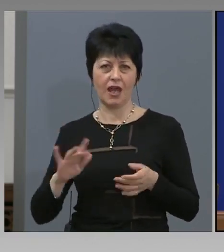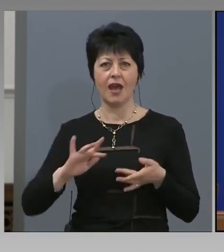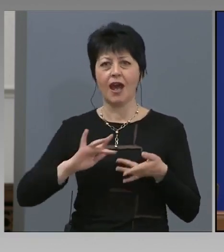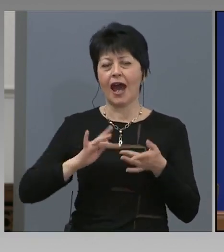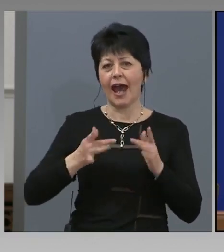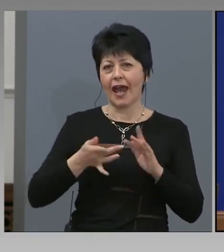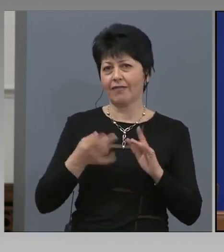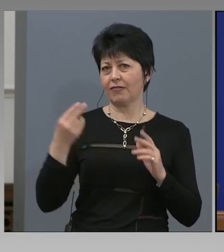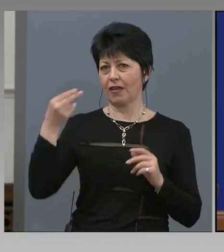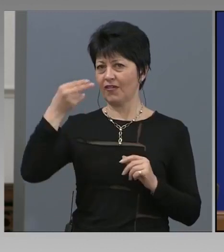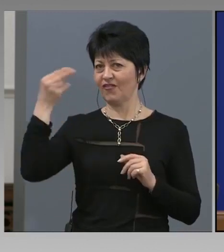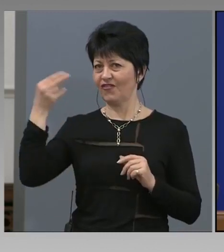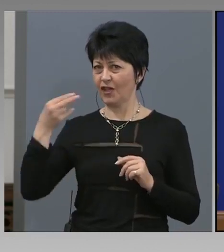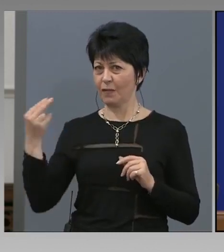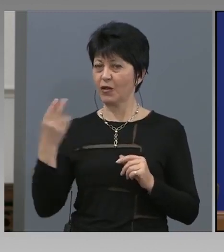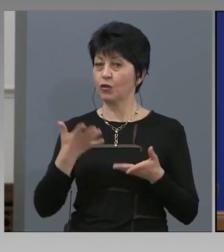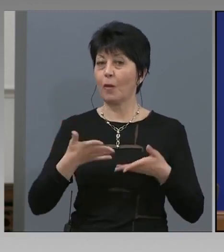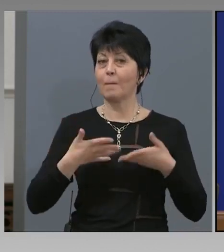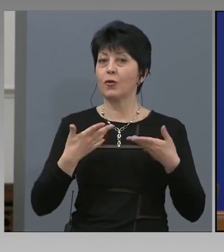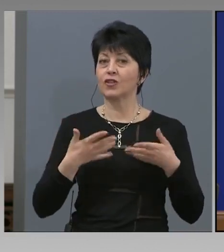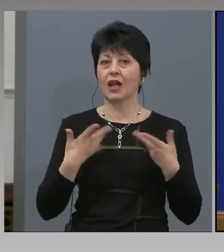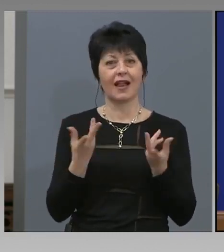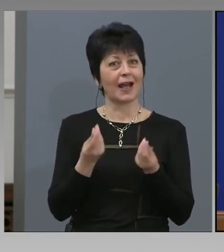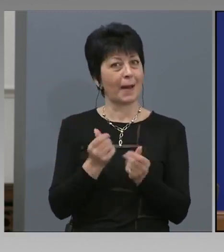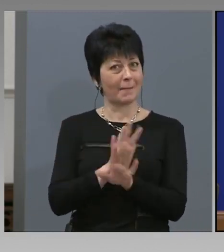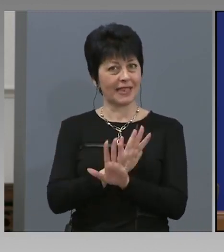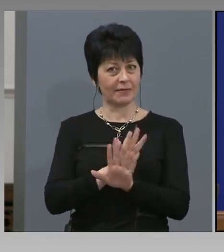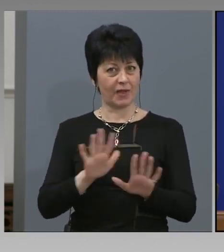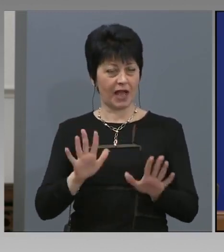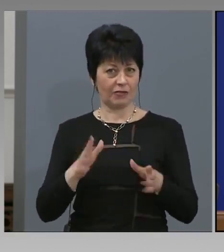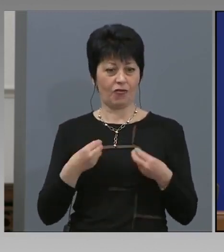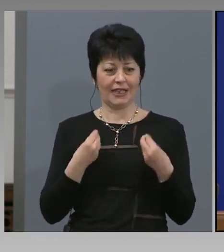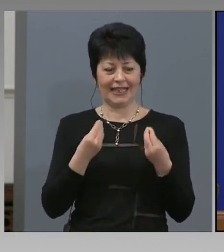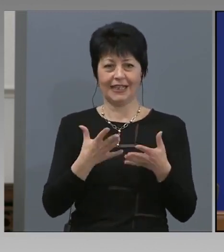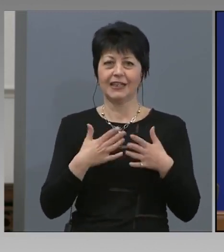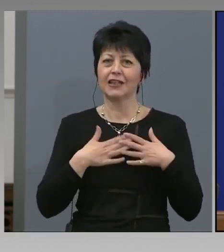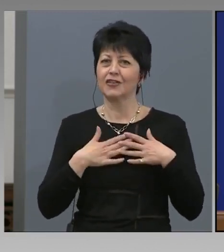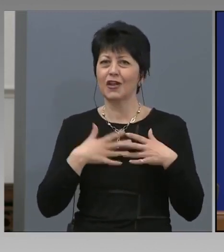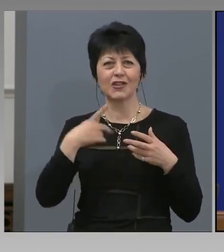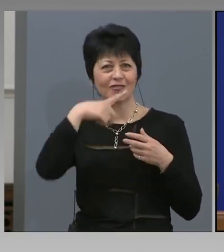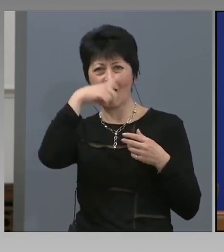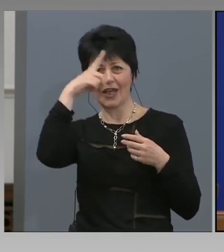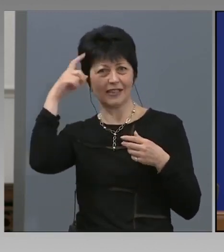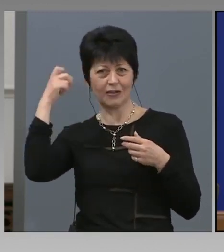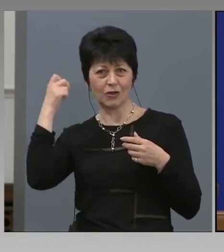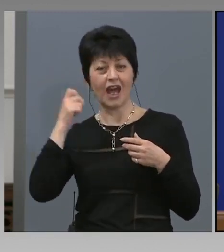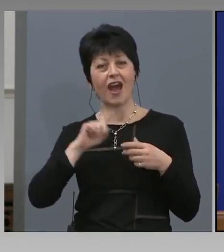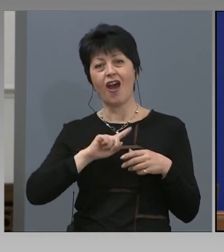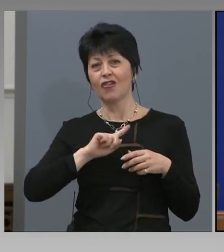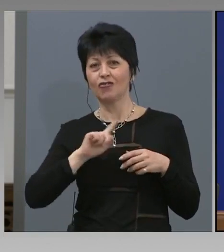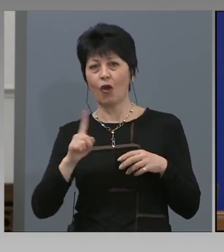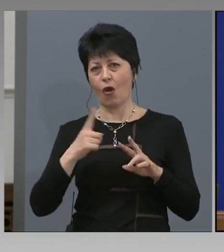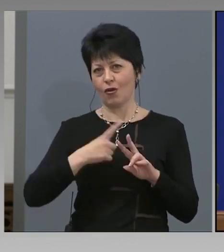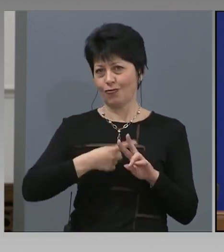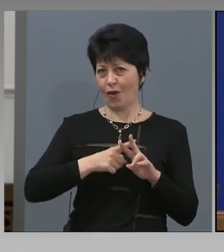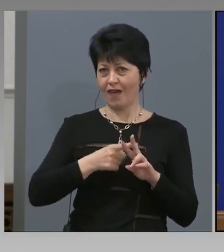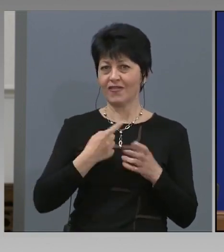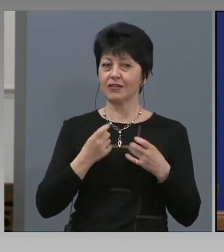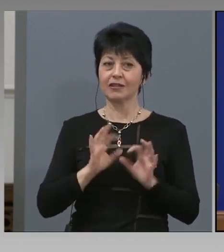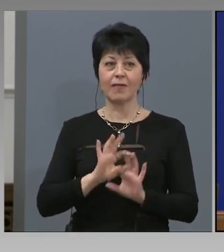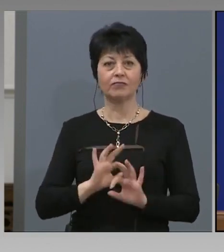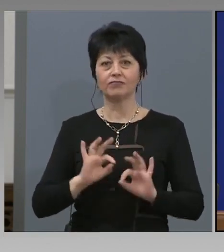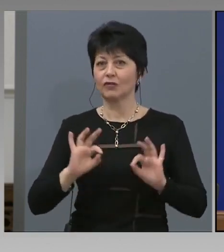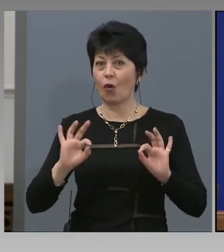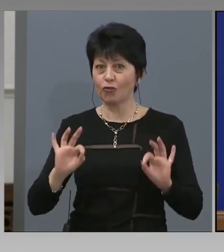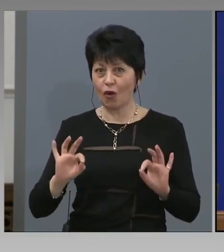пожелаха безплатно да вложат труд, до месец ноември да бъдеме готови, така че това,